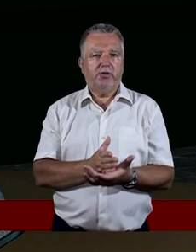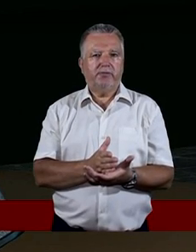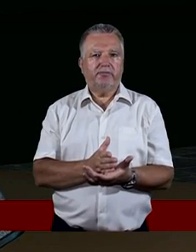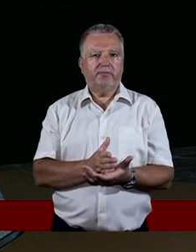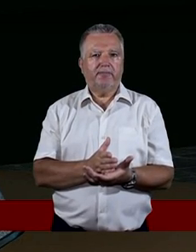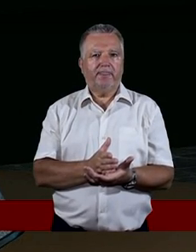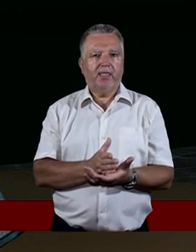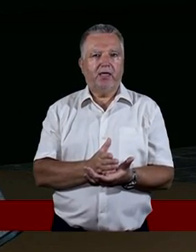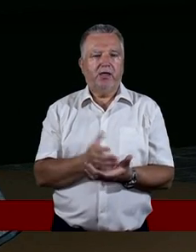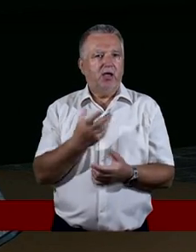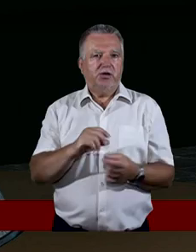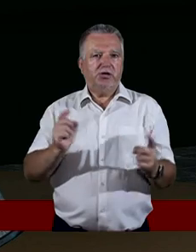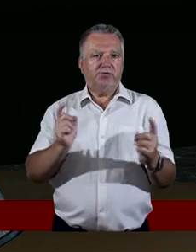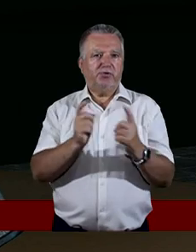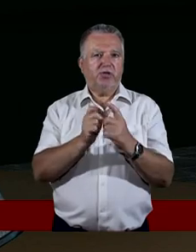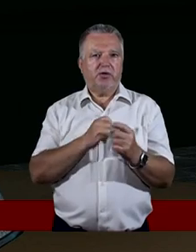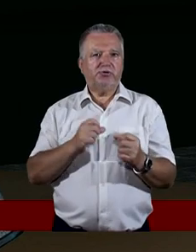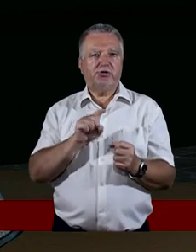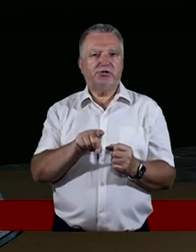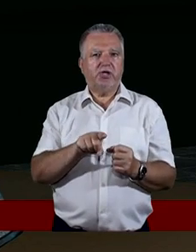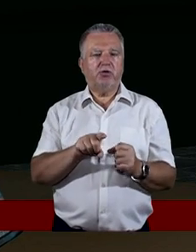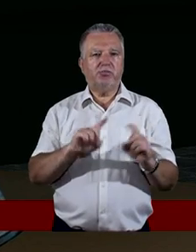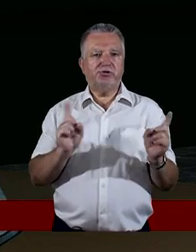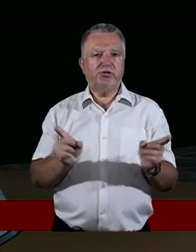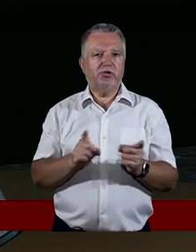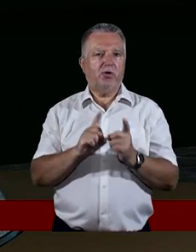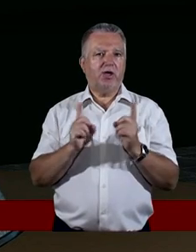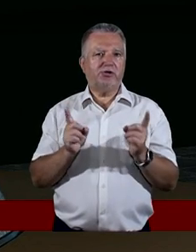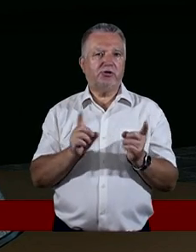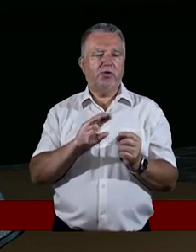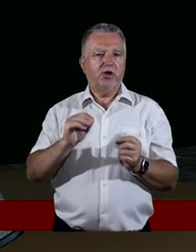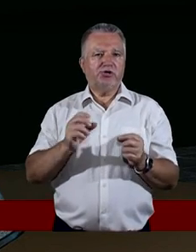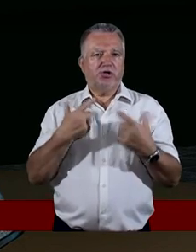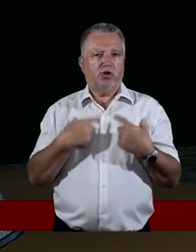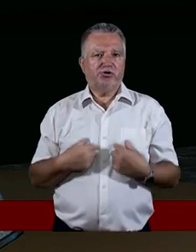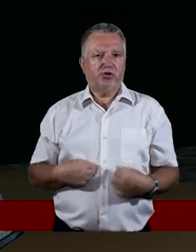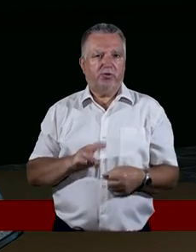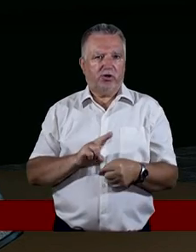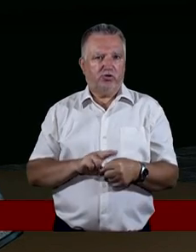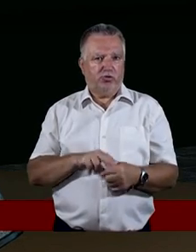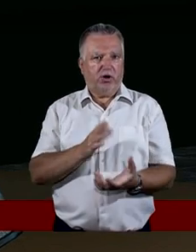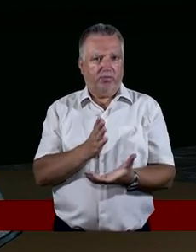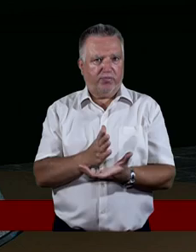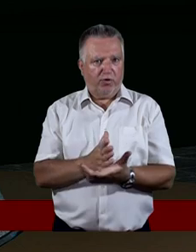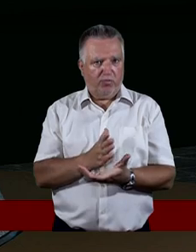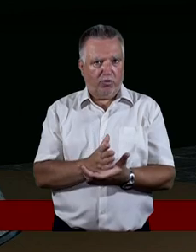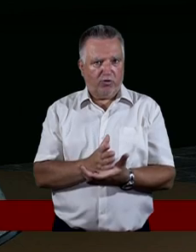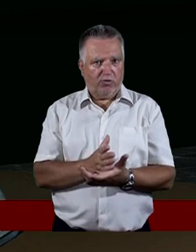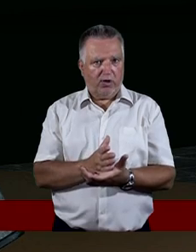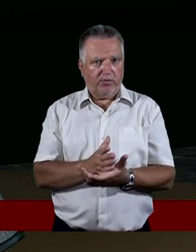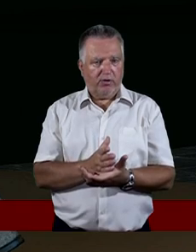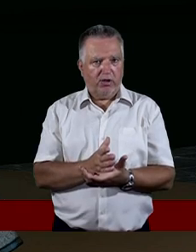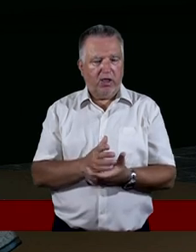spotkałam się z taką sytuacją, że osobie, której w jakikolwiek sposób pomogłam,